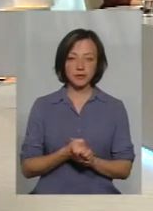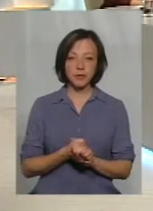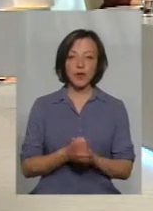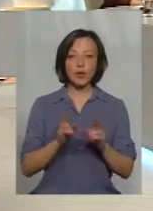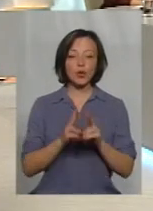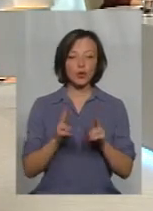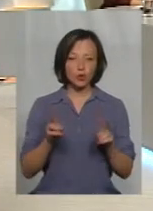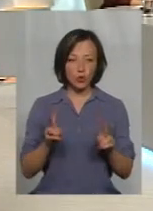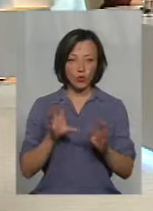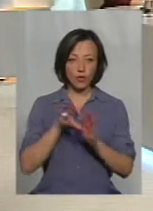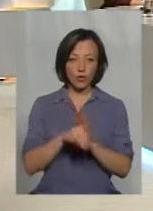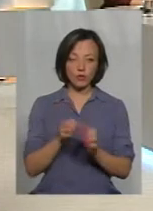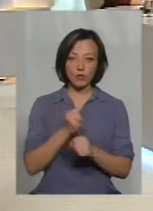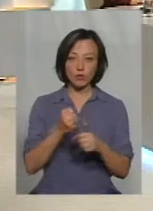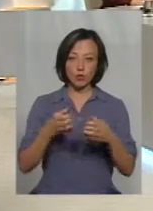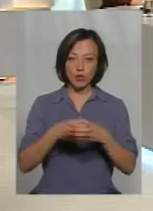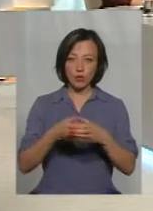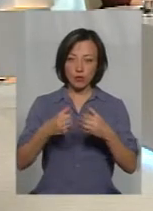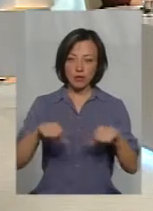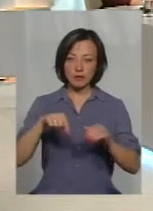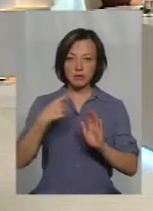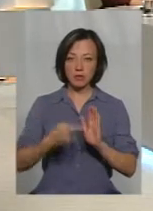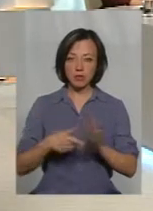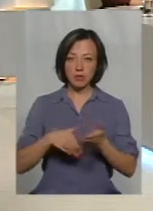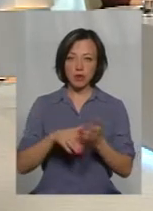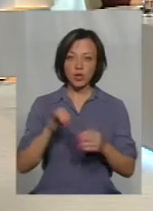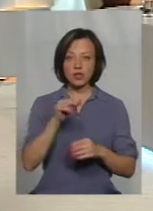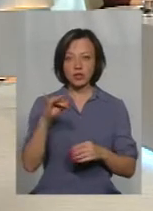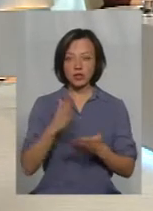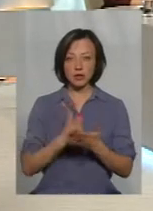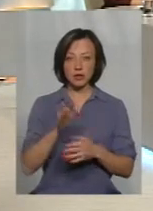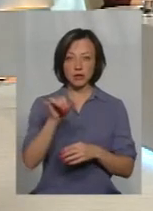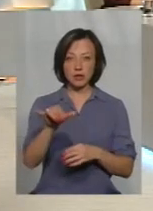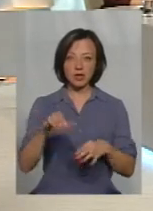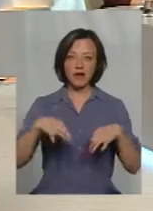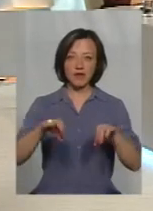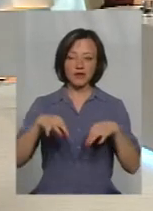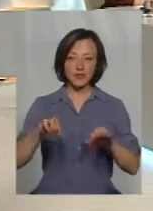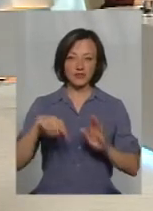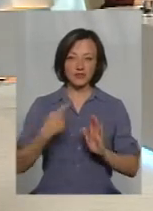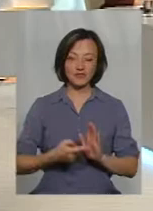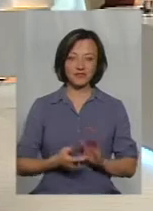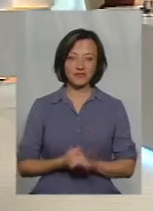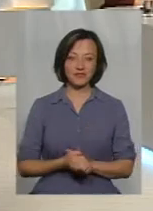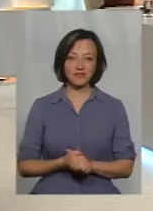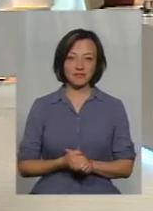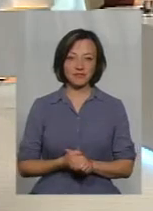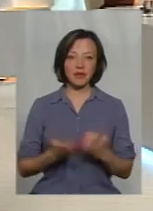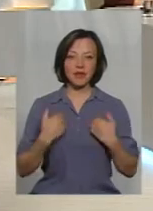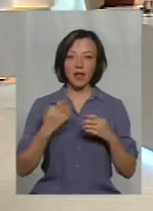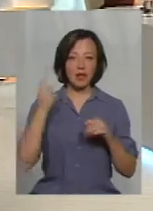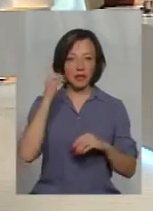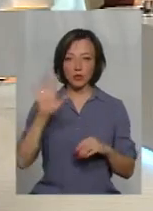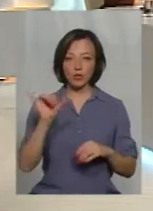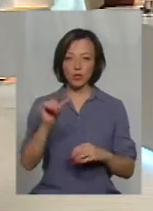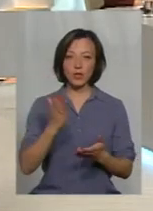А хто входить в робочу групу з питань гуманітарної допомоги і чи є у них гуманітарні авто? Я не думаю, що в них